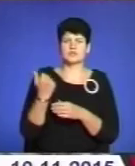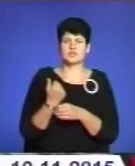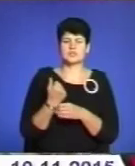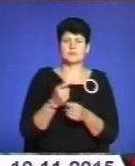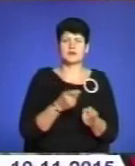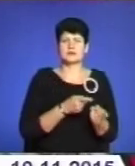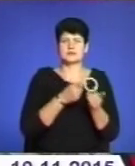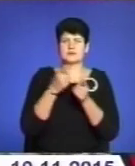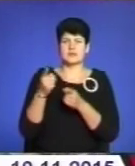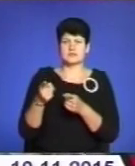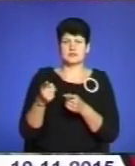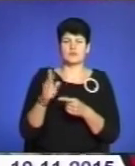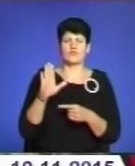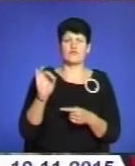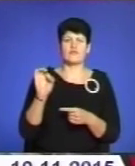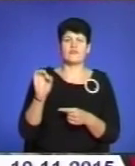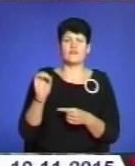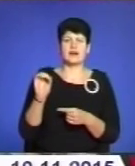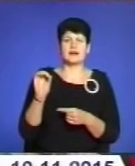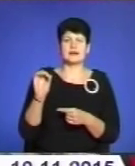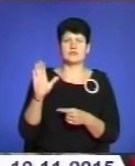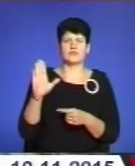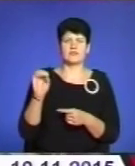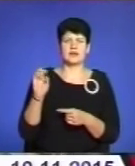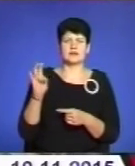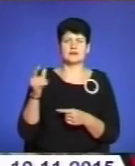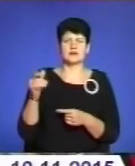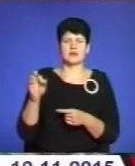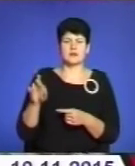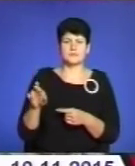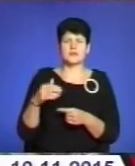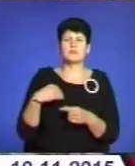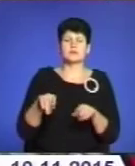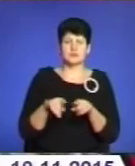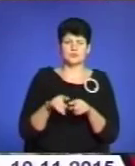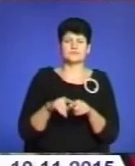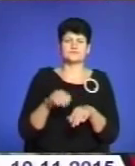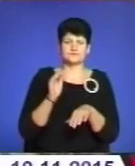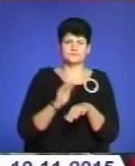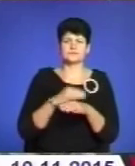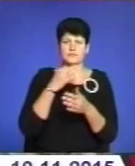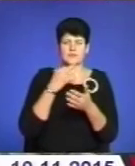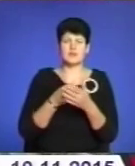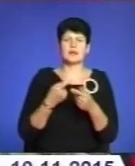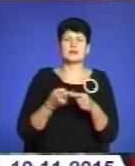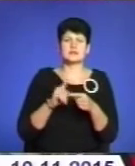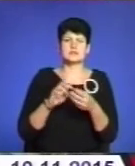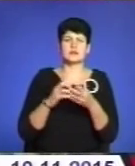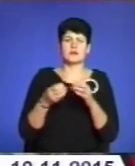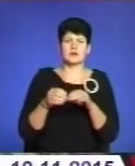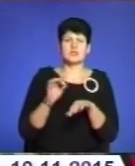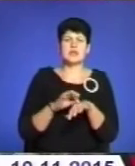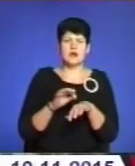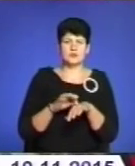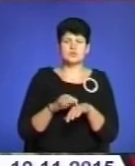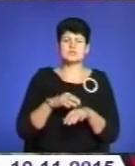вивезли на лікування Венгрію. В Венгрії нам теж підтвердили цей діагноз і поставили